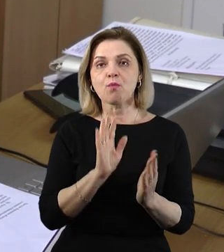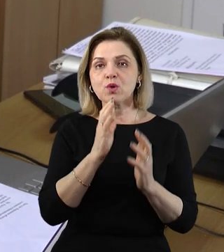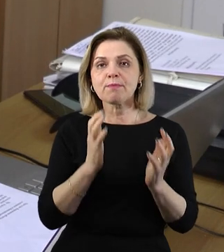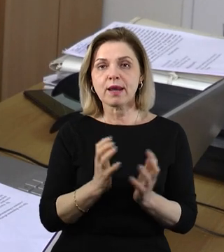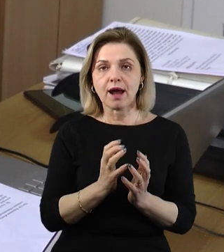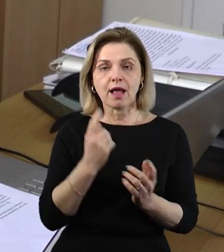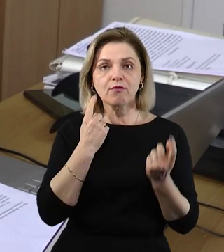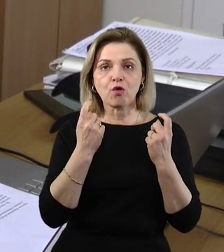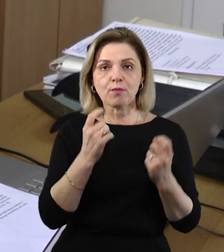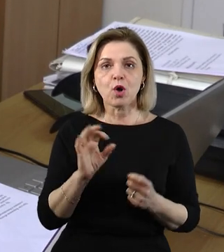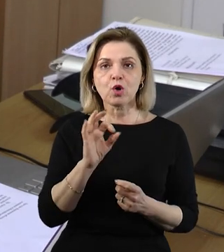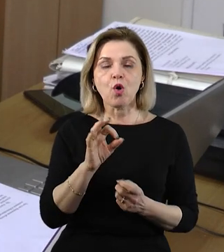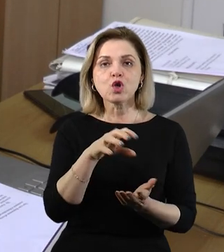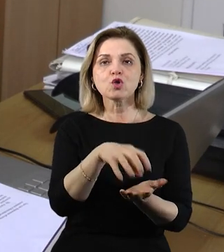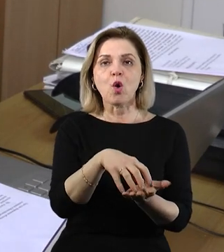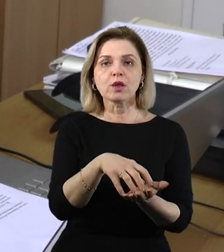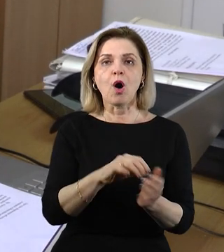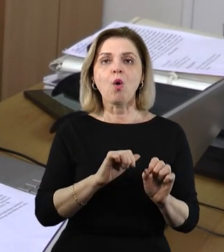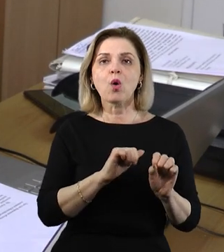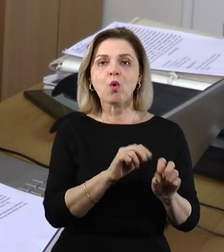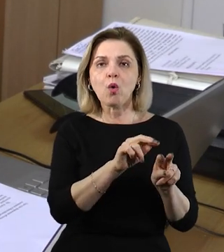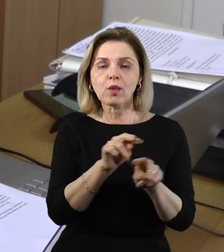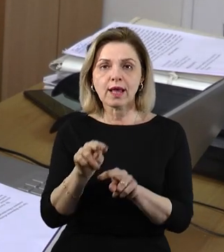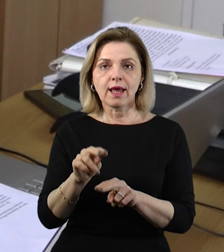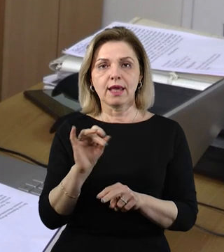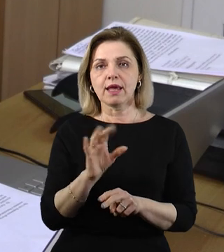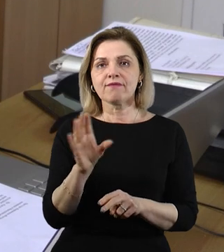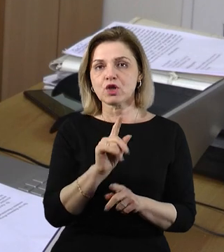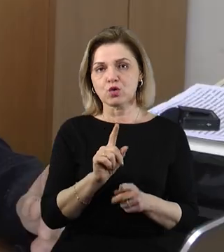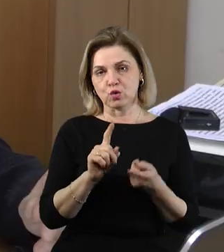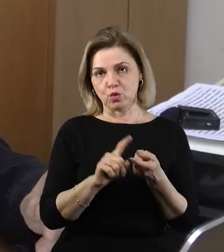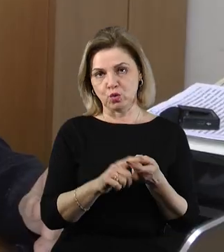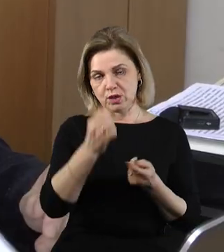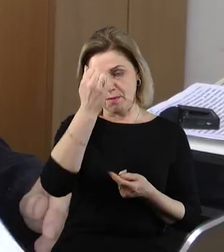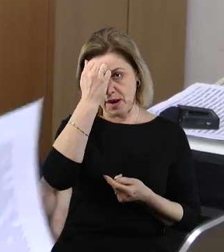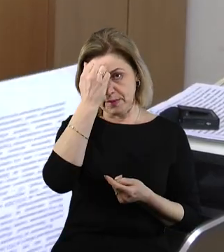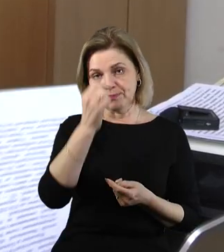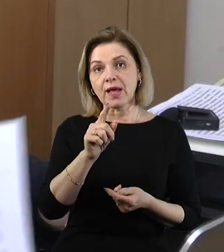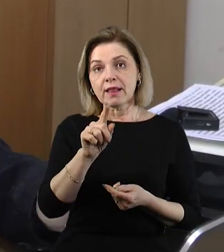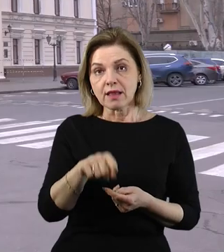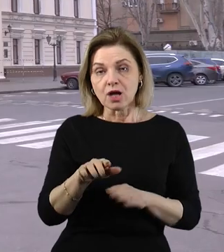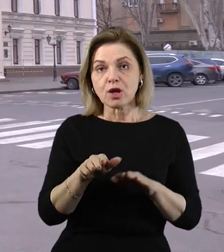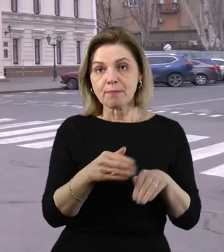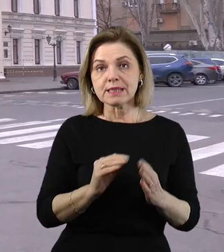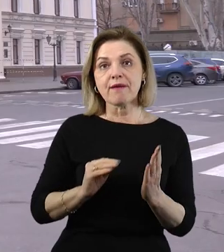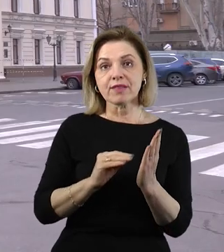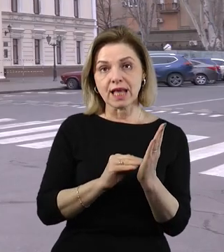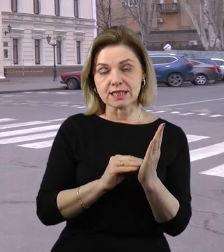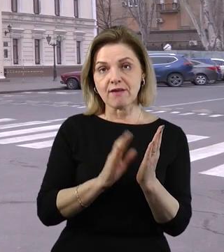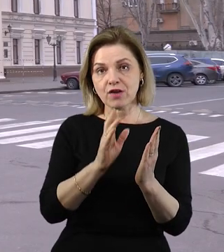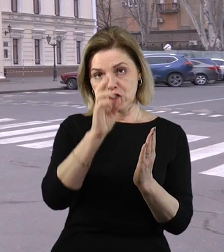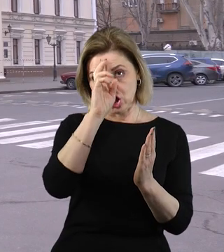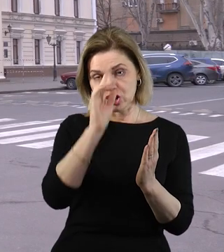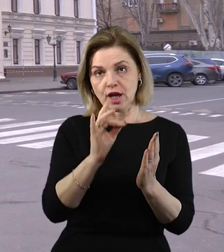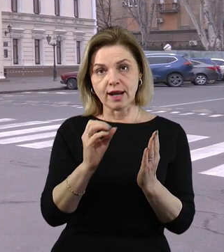зберігатися інформація і про зони охорони, ну і все, що стосується пам'ятки. Також, каже Владислав Довбня, лише після внесення пам